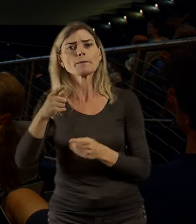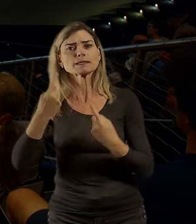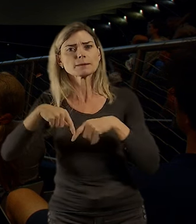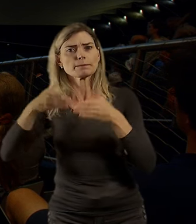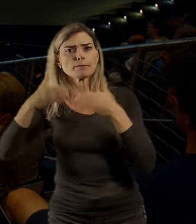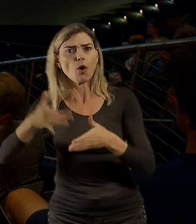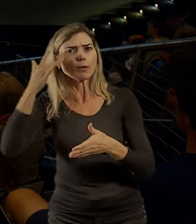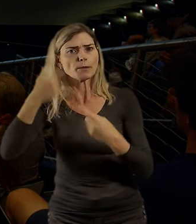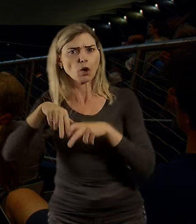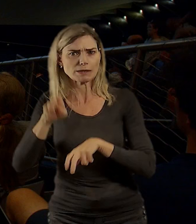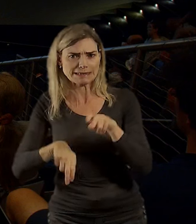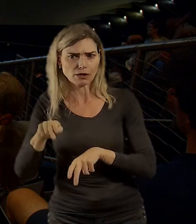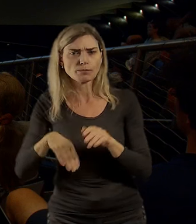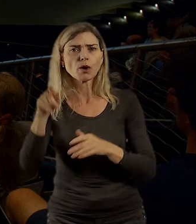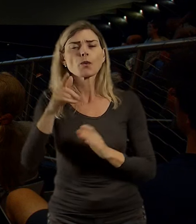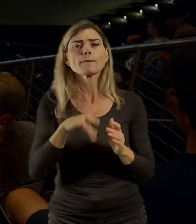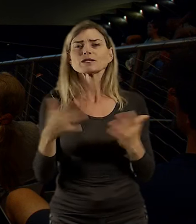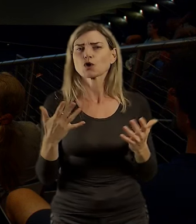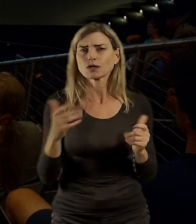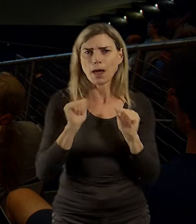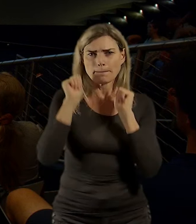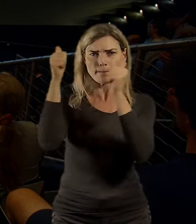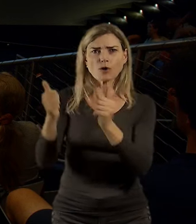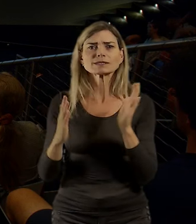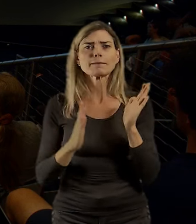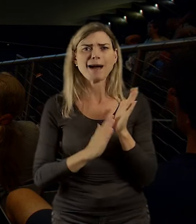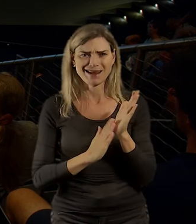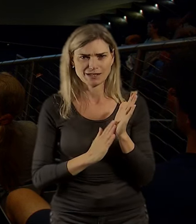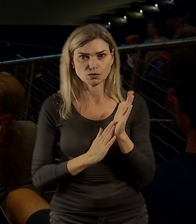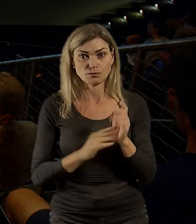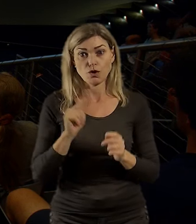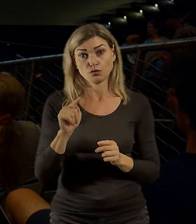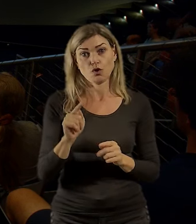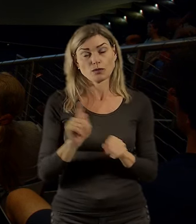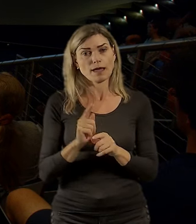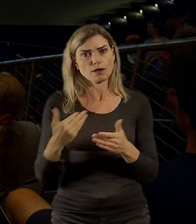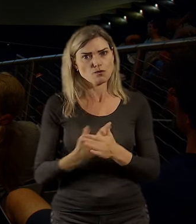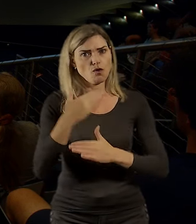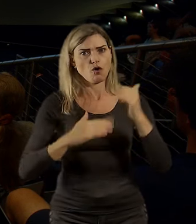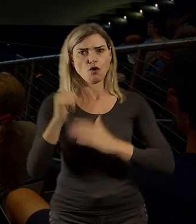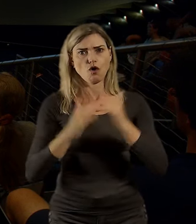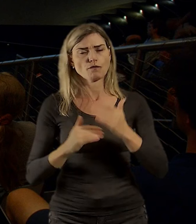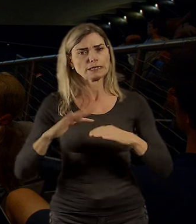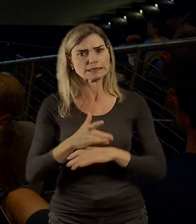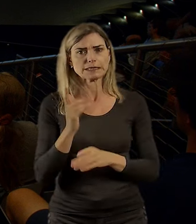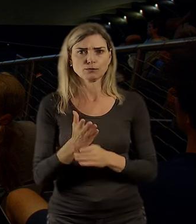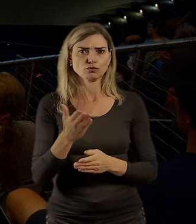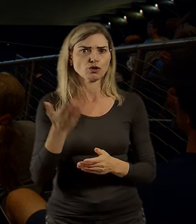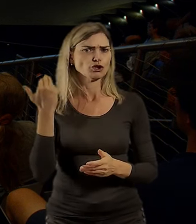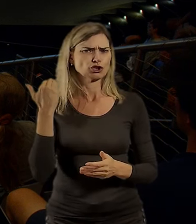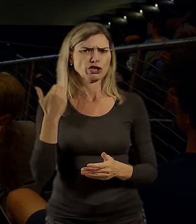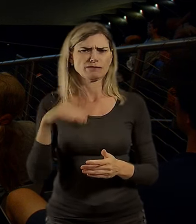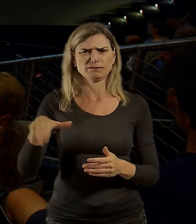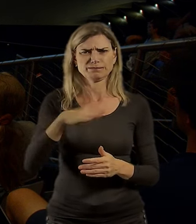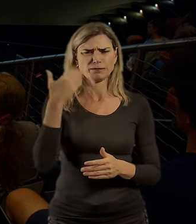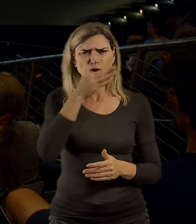ten průjezd pod Mánesovým mostem. To je taky věc, kdy se podařilo zvelebit část města, která dřív nepůsobila